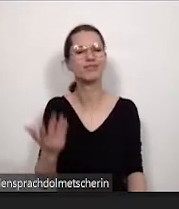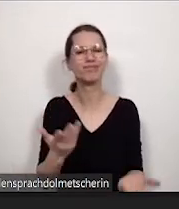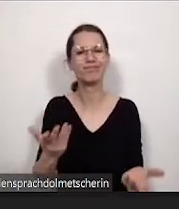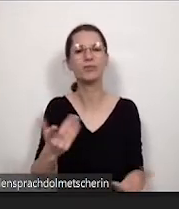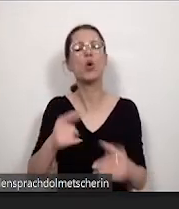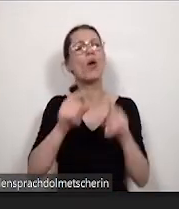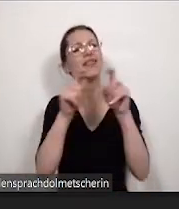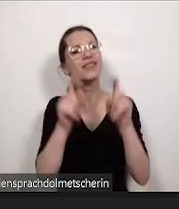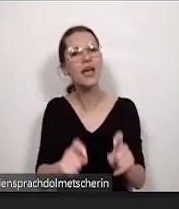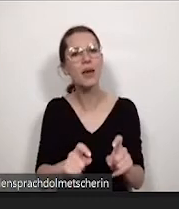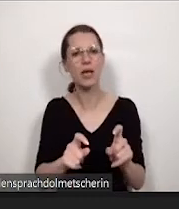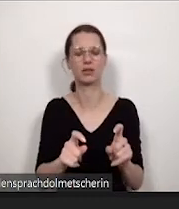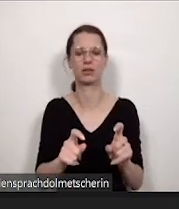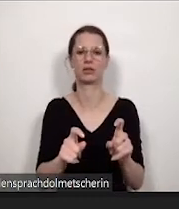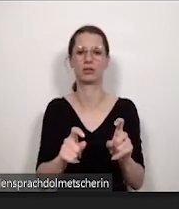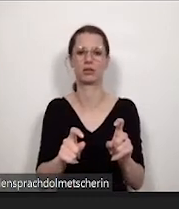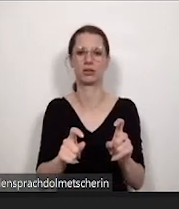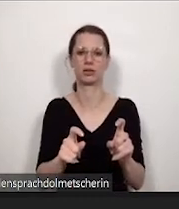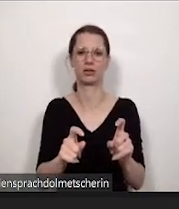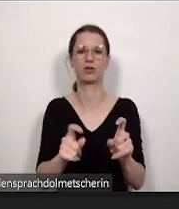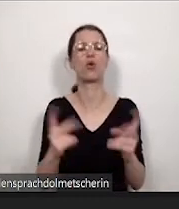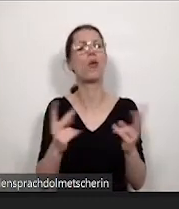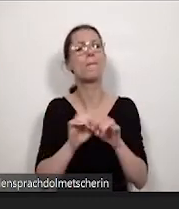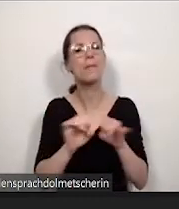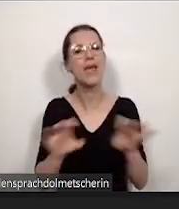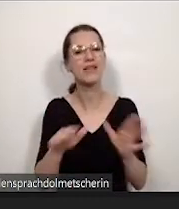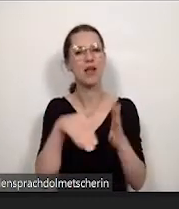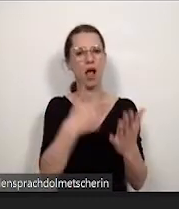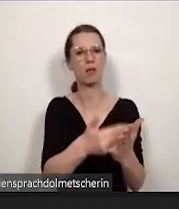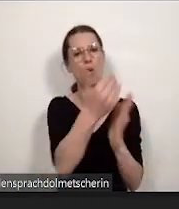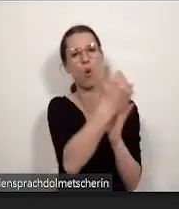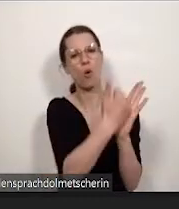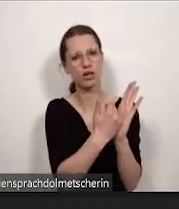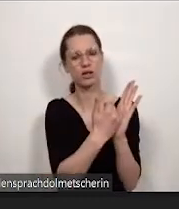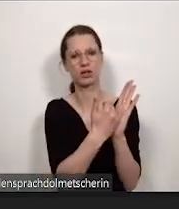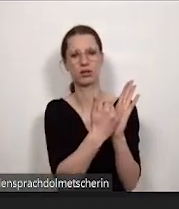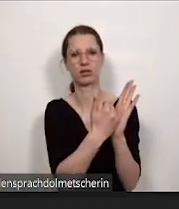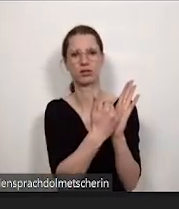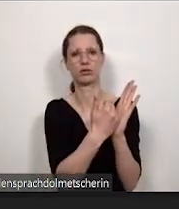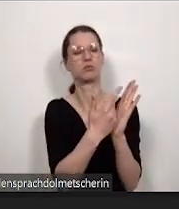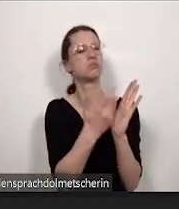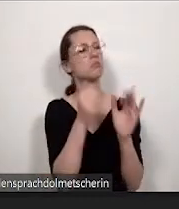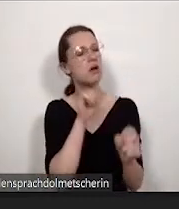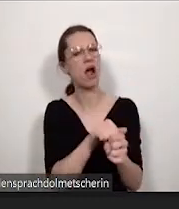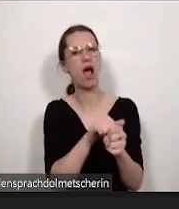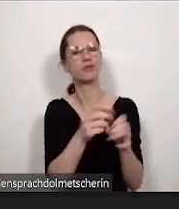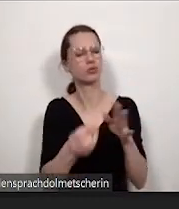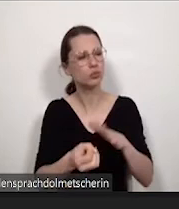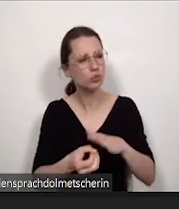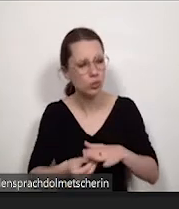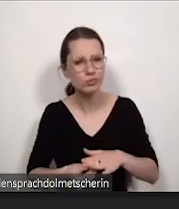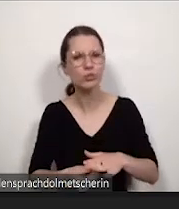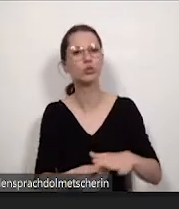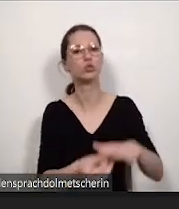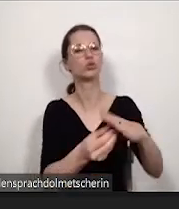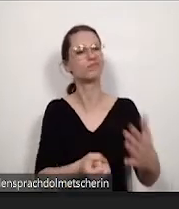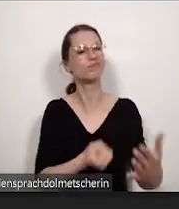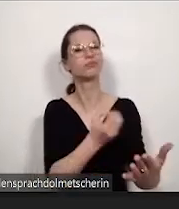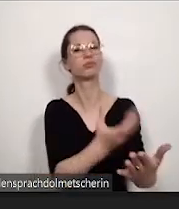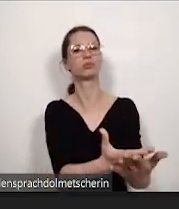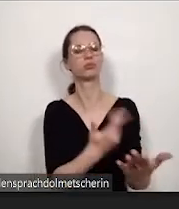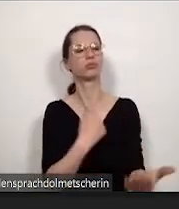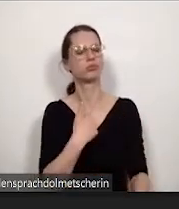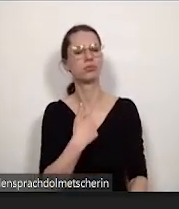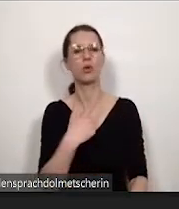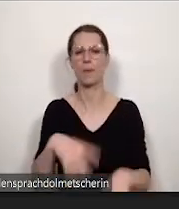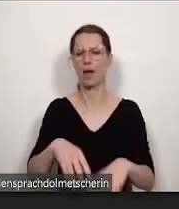Themen oder welche Medienangebote können wir eigentlich unterstützend erstellen und da haben wir uns natürlich am